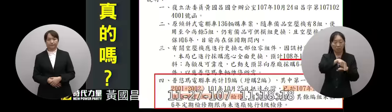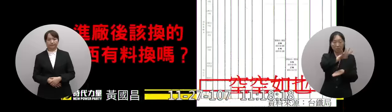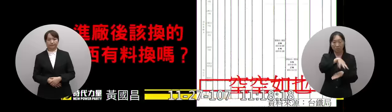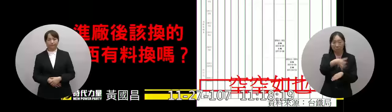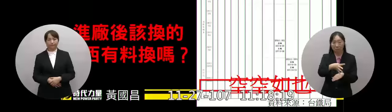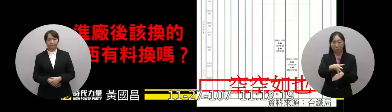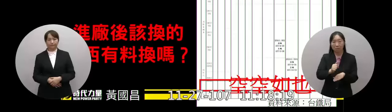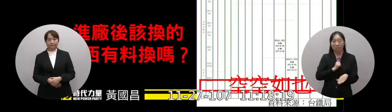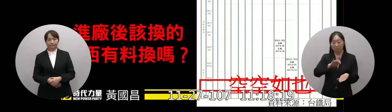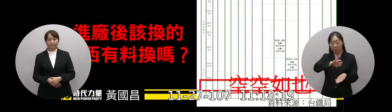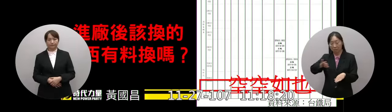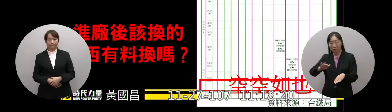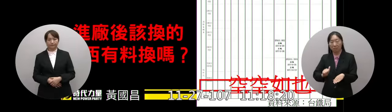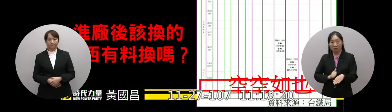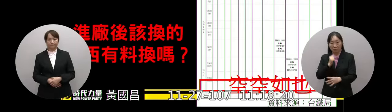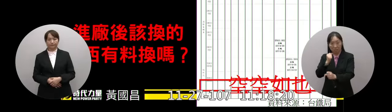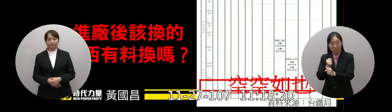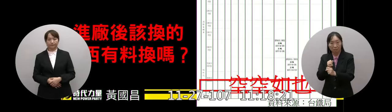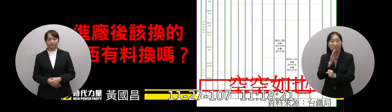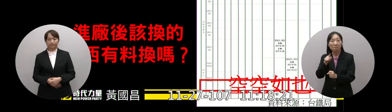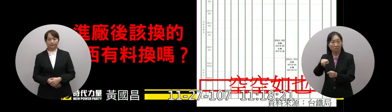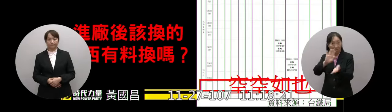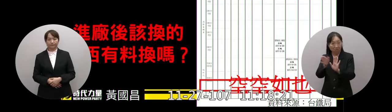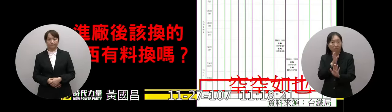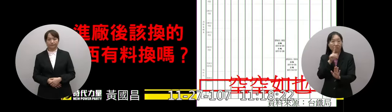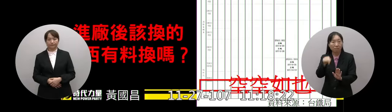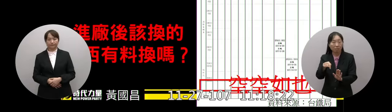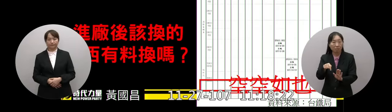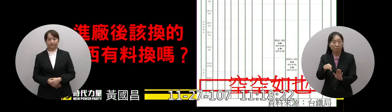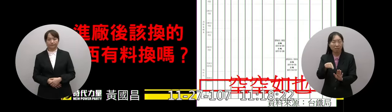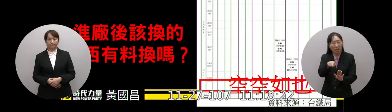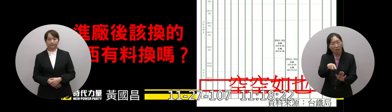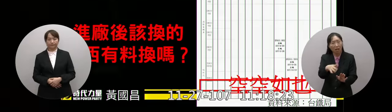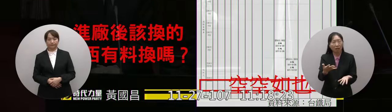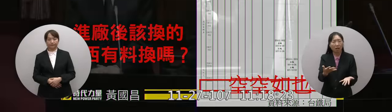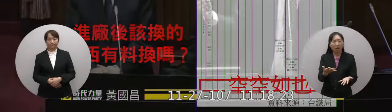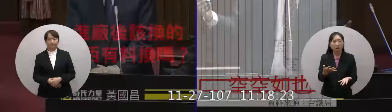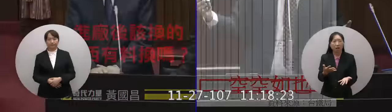後面實際的是這樣台北在幹什麼